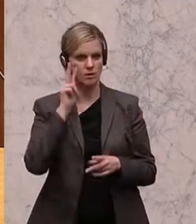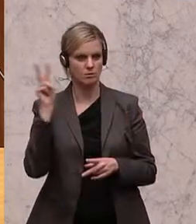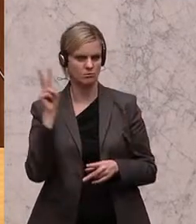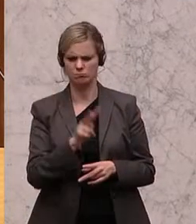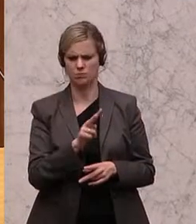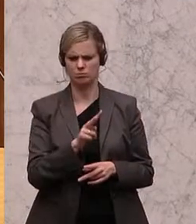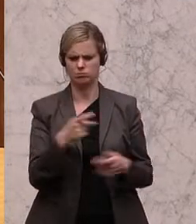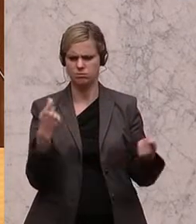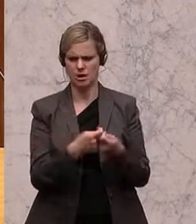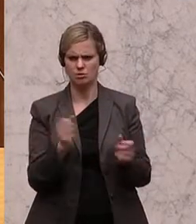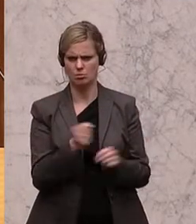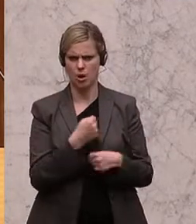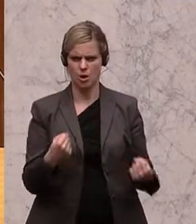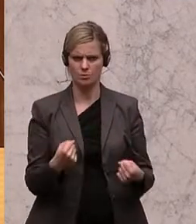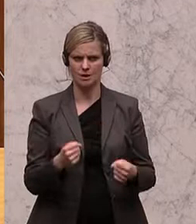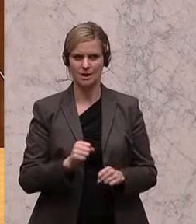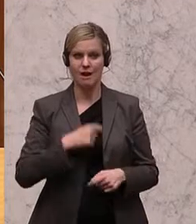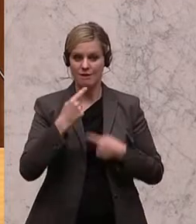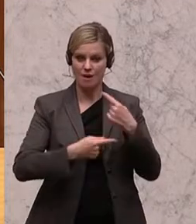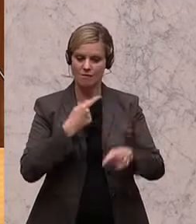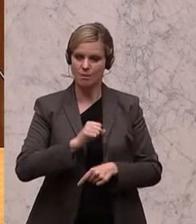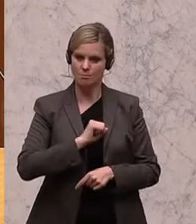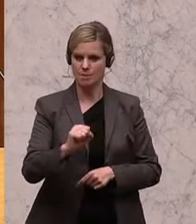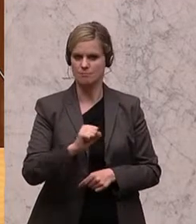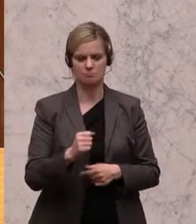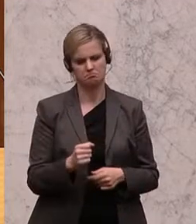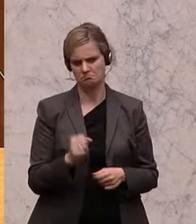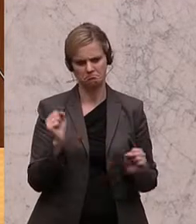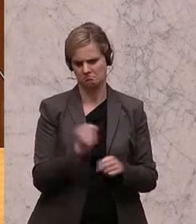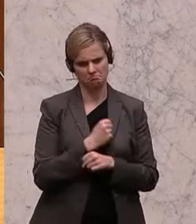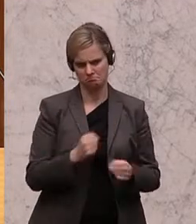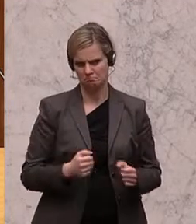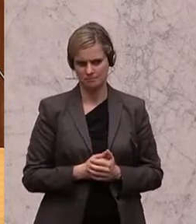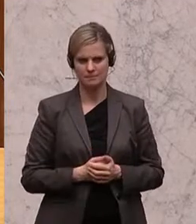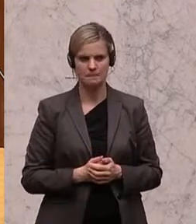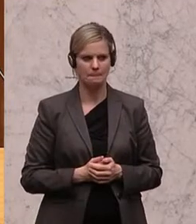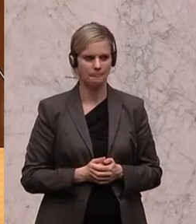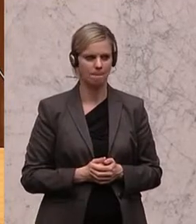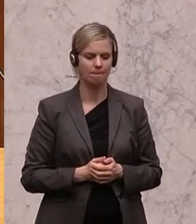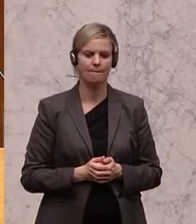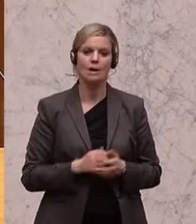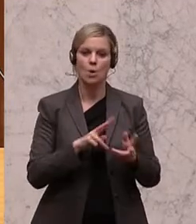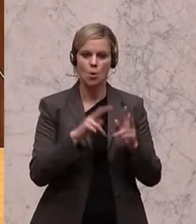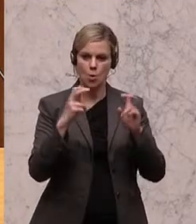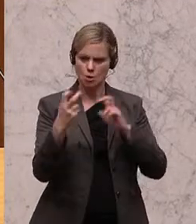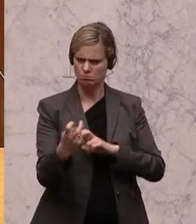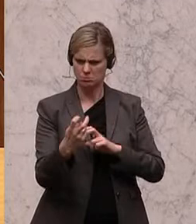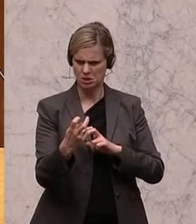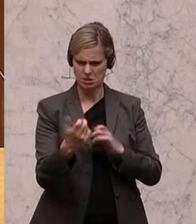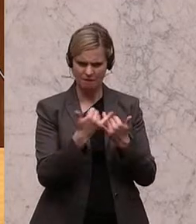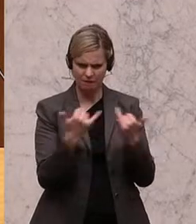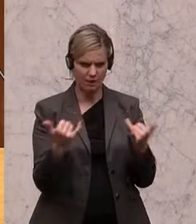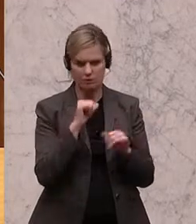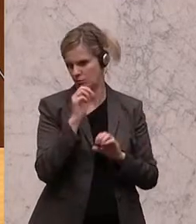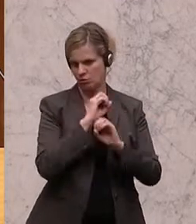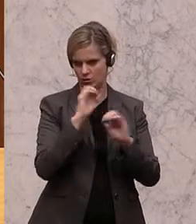auch nicht, dass das zu schnelleren Verfahren führen würde. Der Vollzug war auch völlig unklar, also es war zum